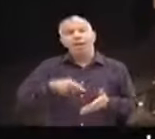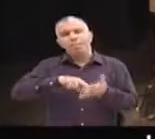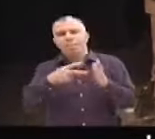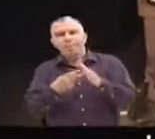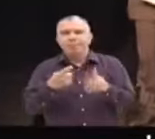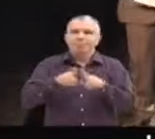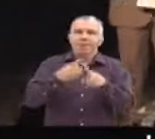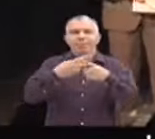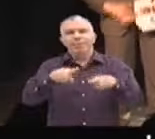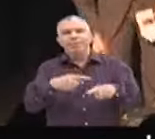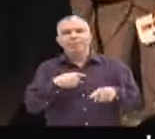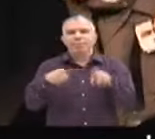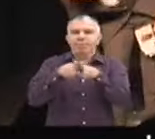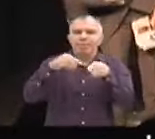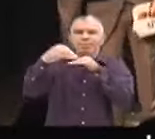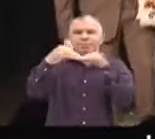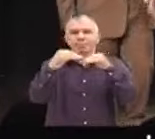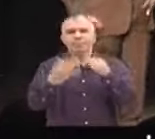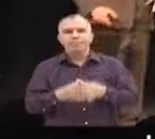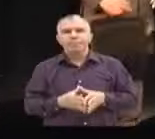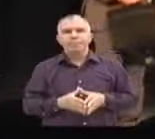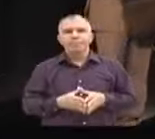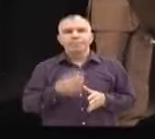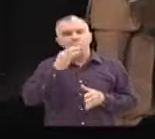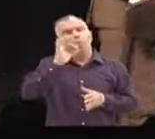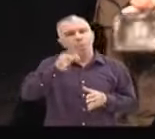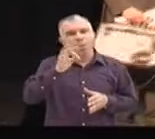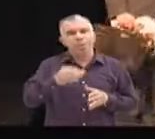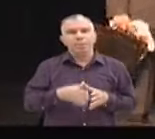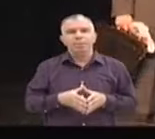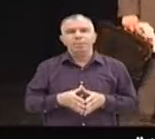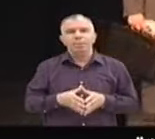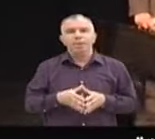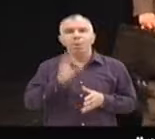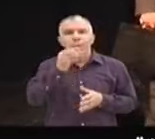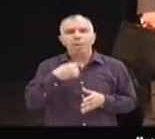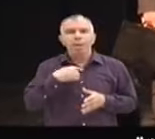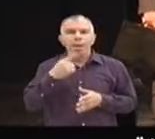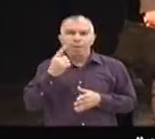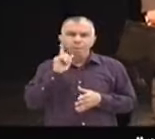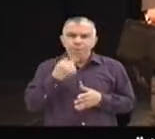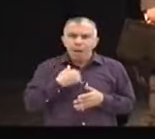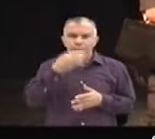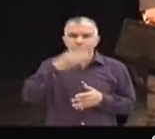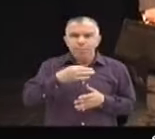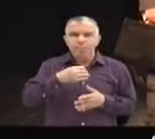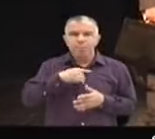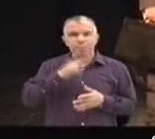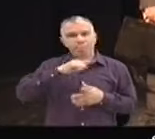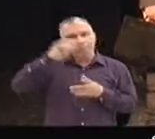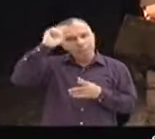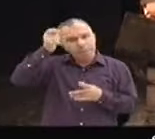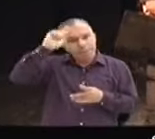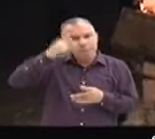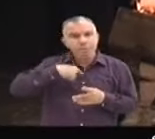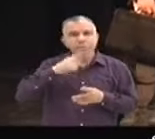Ils Mais Marc-Antoine, elle est délirante. c'est Marc-Antoine ! Oui ? Marc-Antoine ! Oui, qu-ce que je peux faire pour vous, madame ? Mar-dame ? Oui ?